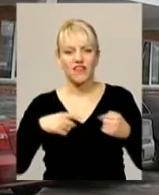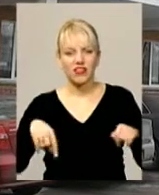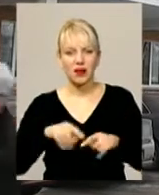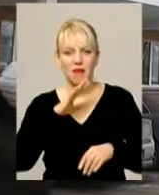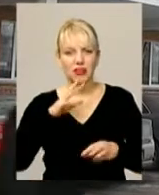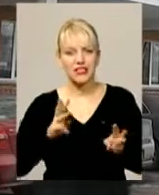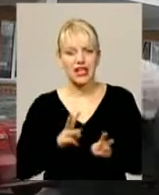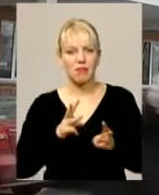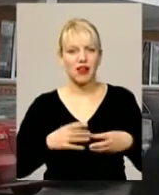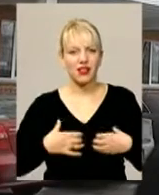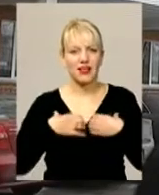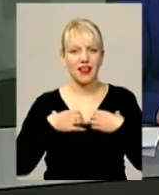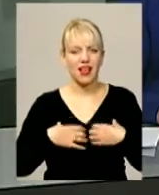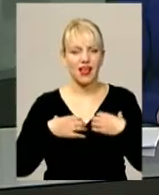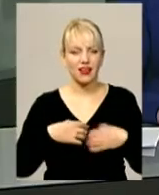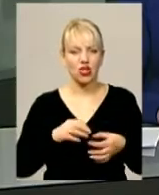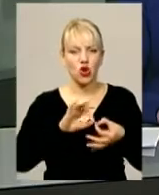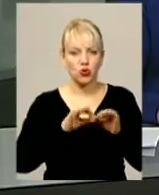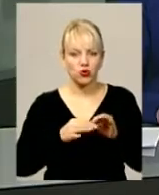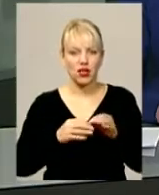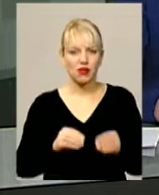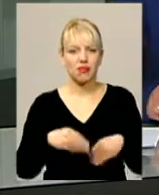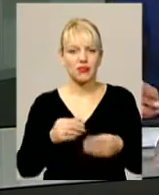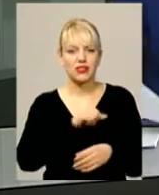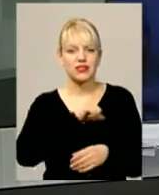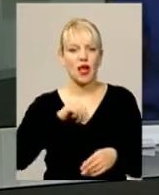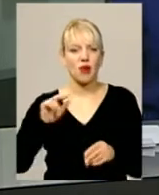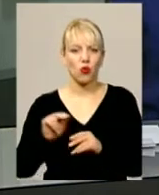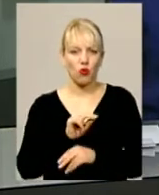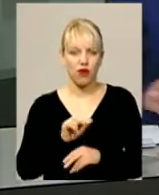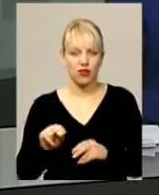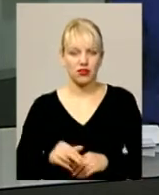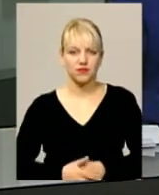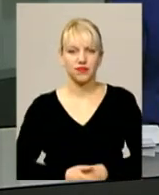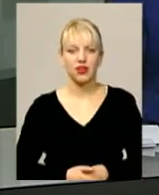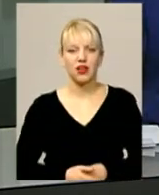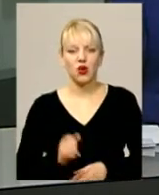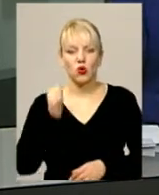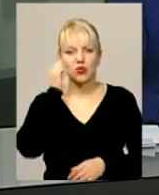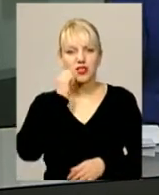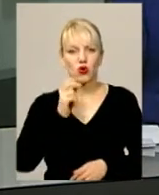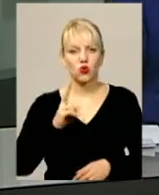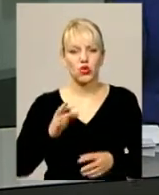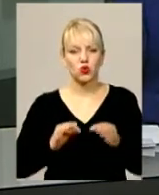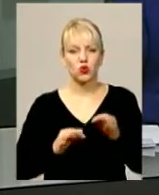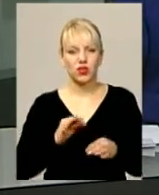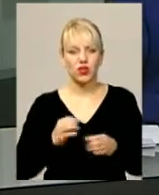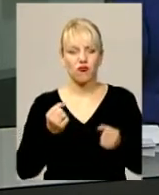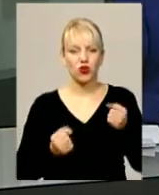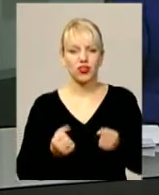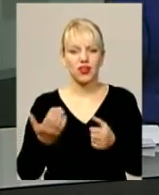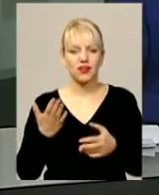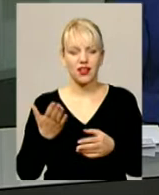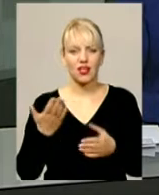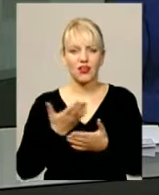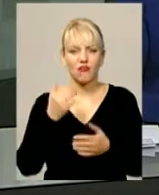лікар. На думку медика, до ускладнень у дітей призводить самолікування. У Старокостянтинові судитимуть водія, який